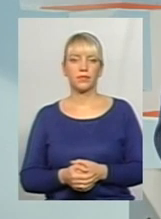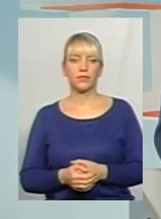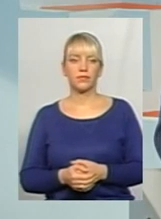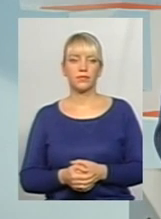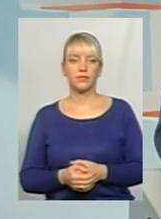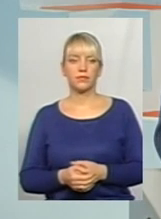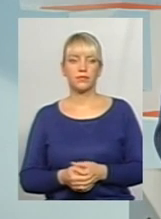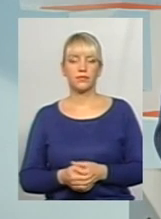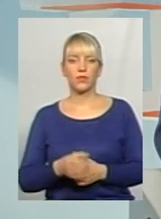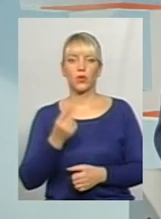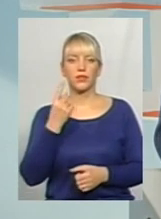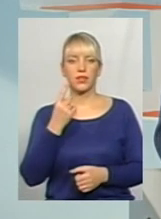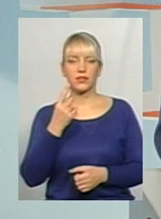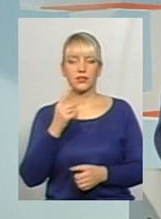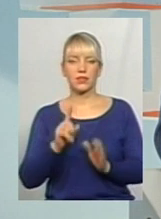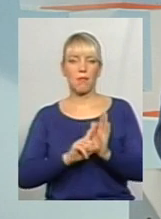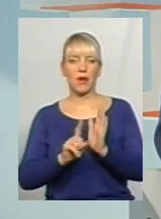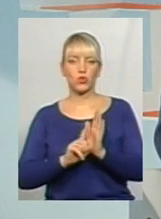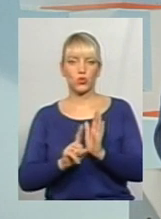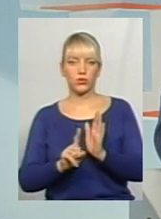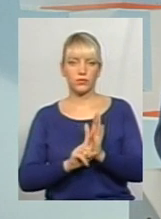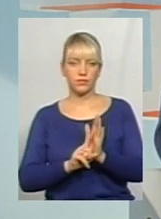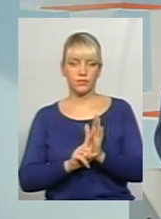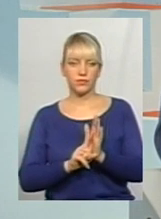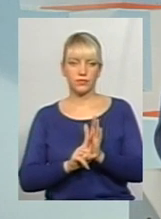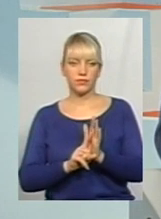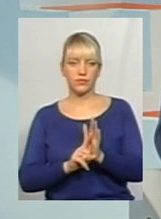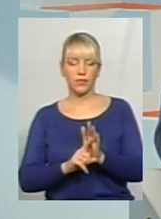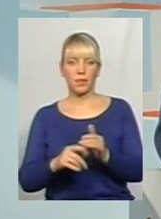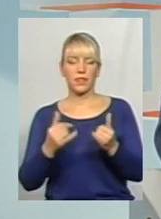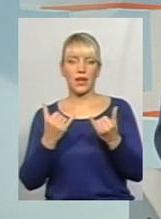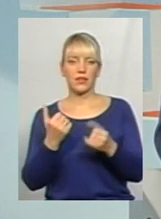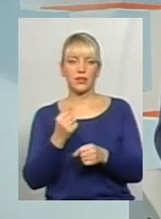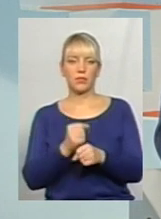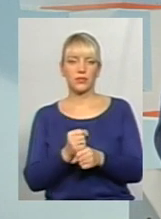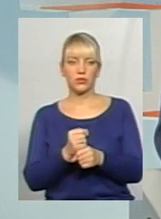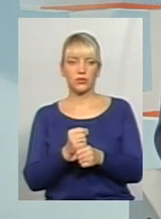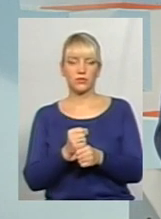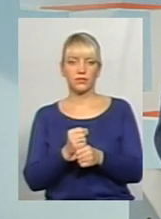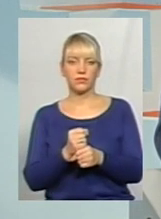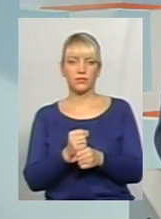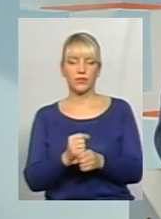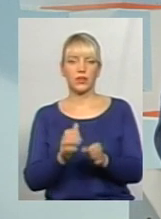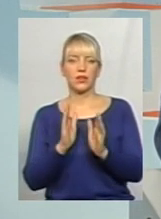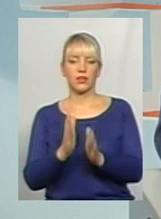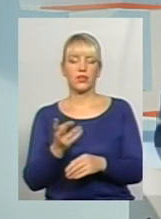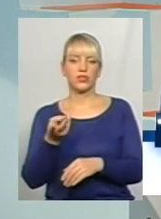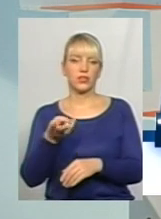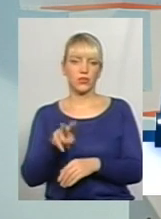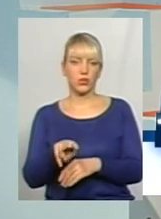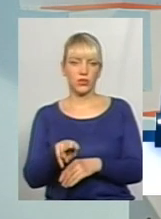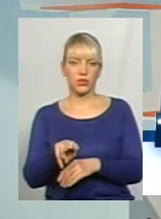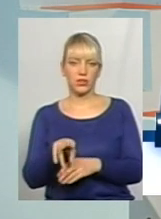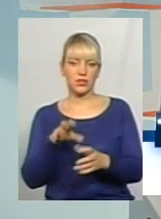одиннадцятий маршрут, дійсно, наразі працює лише дві одиниці транспортних,